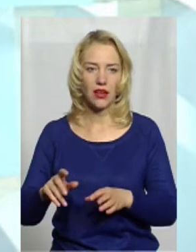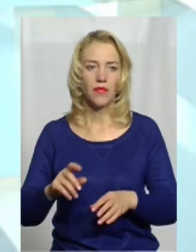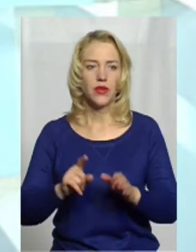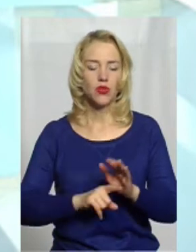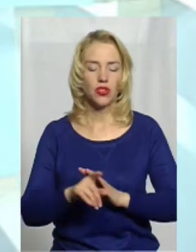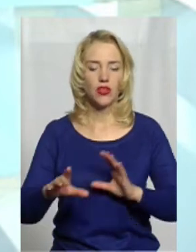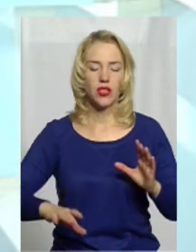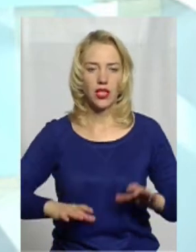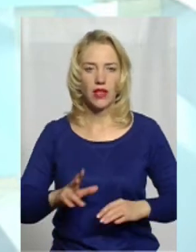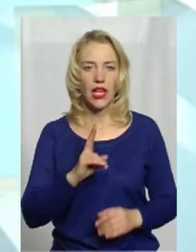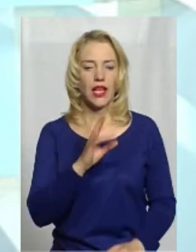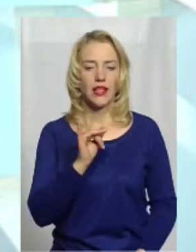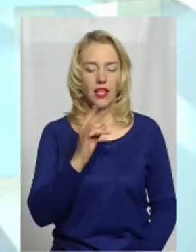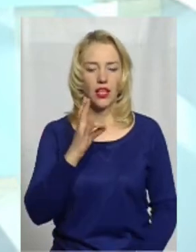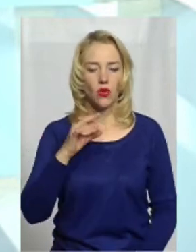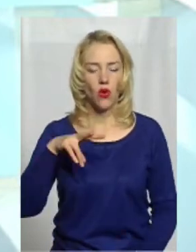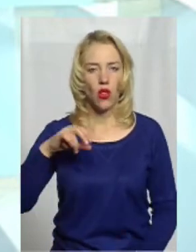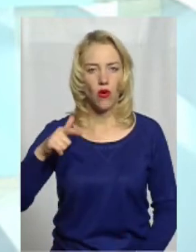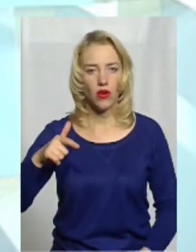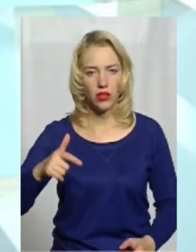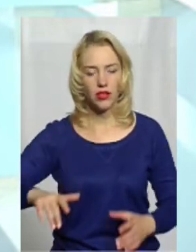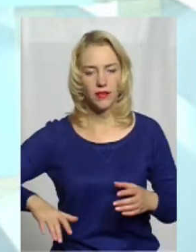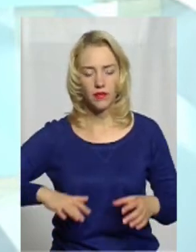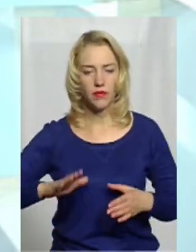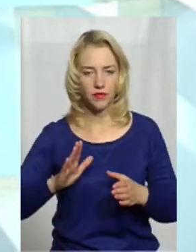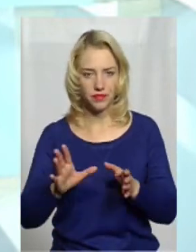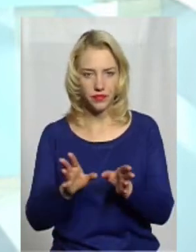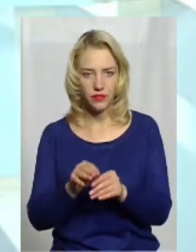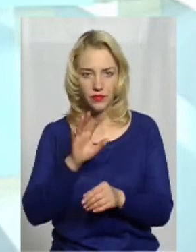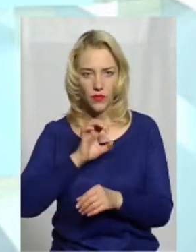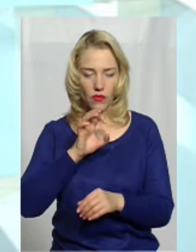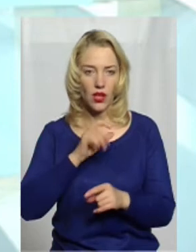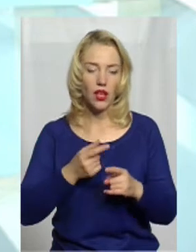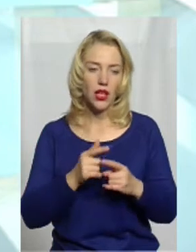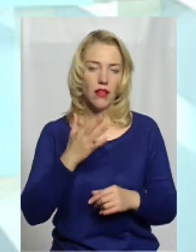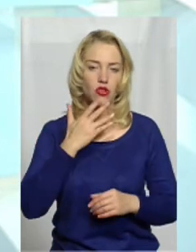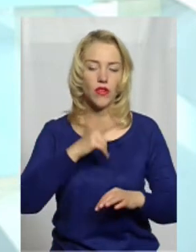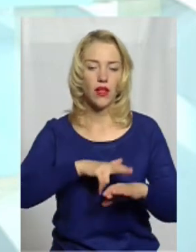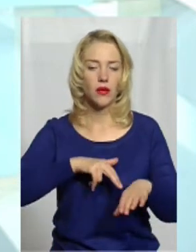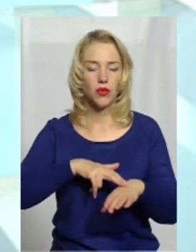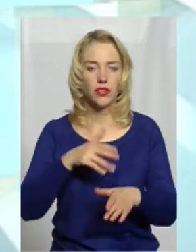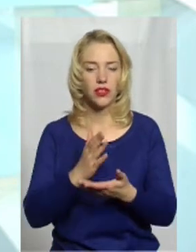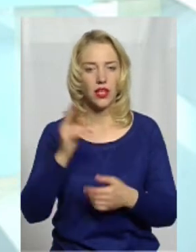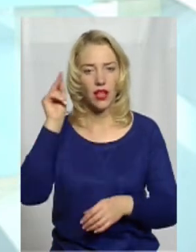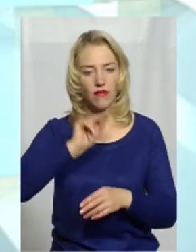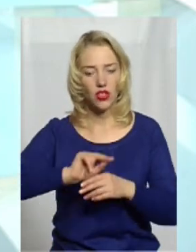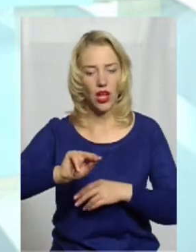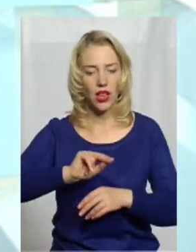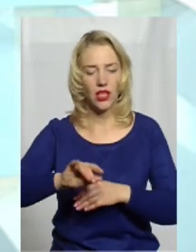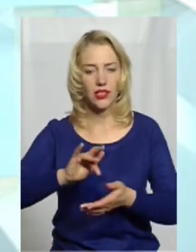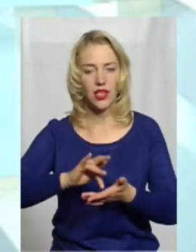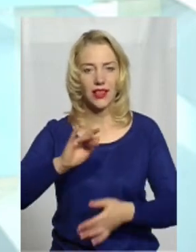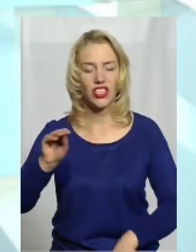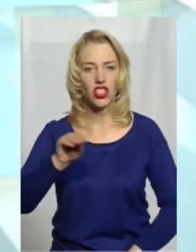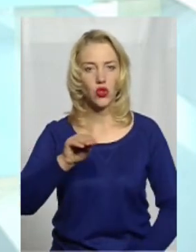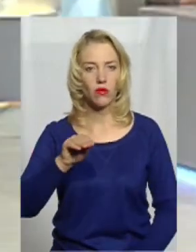подальшому буде з цією собакою працювати. Також в Національної поліції України є навчальний центр. Це Житомирський